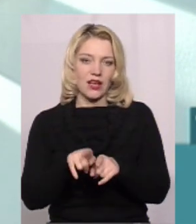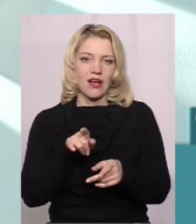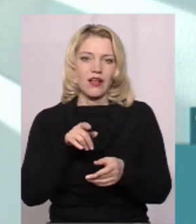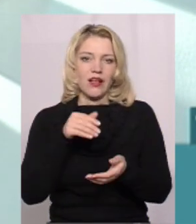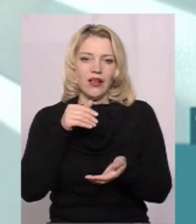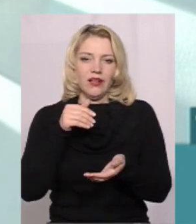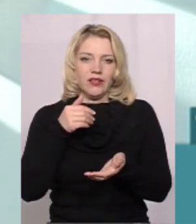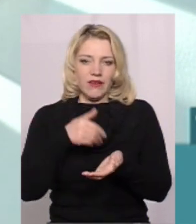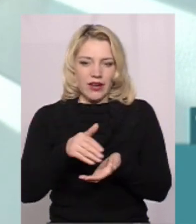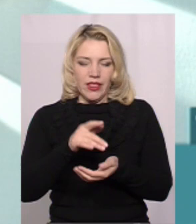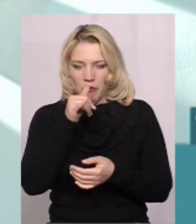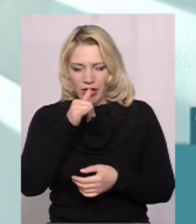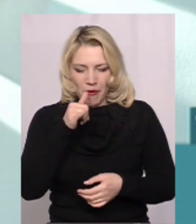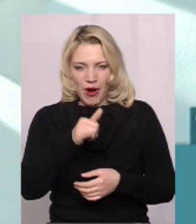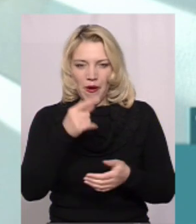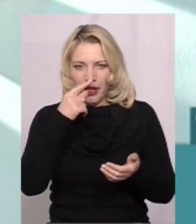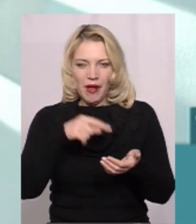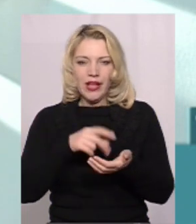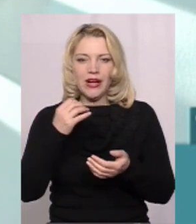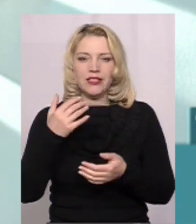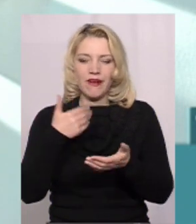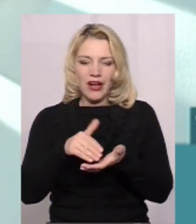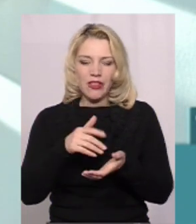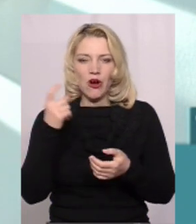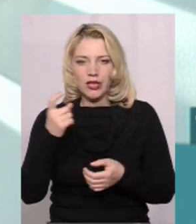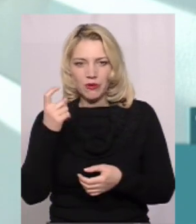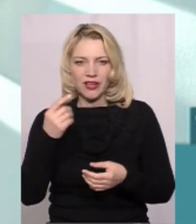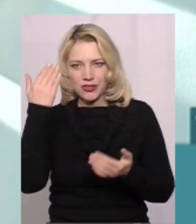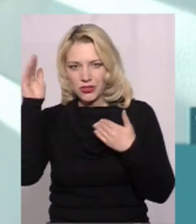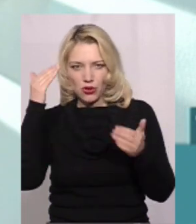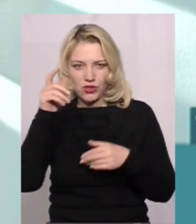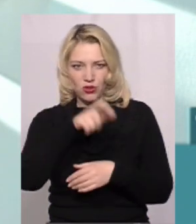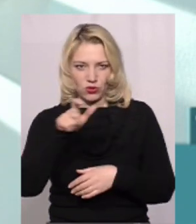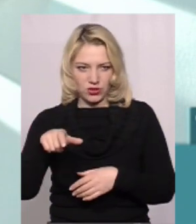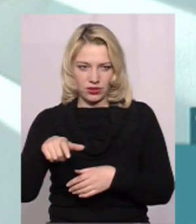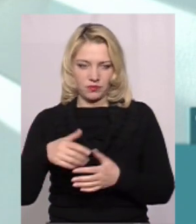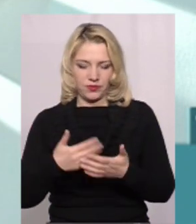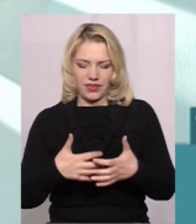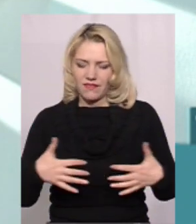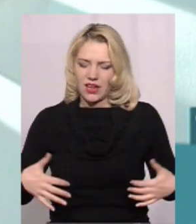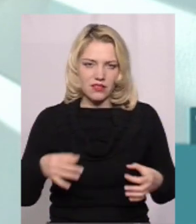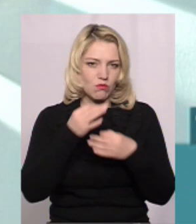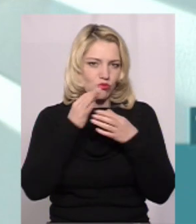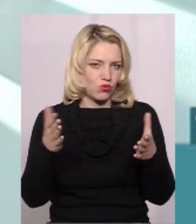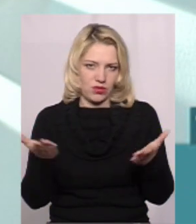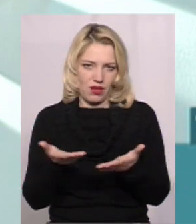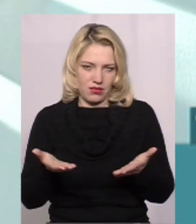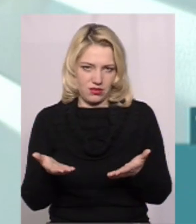недопущенню потрапляння на свиного господарства, дворого господарства, сторонніх осіб, тварин будь-яких